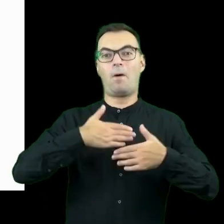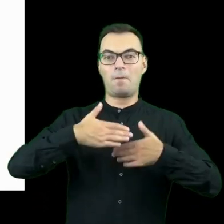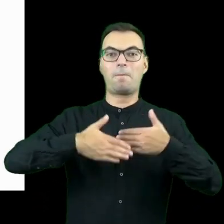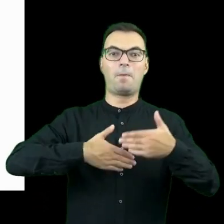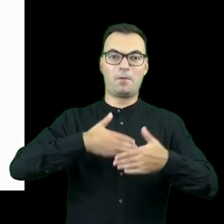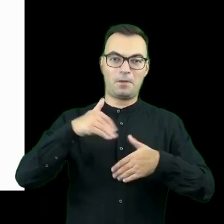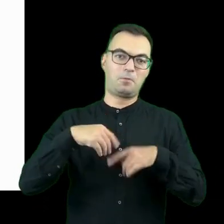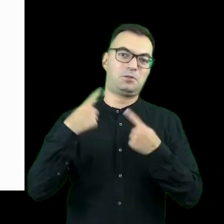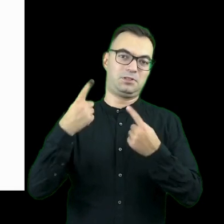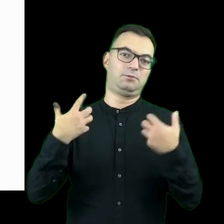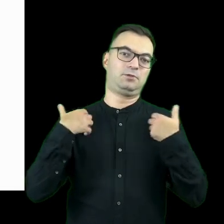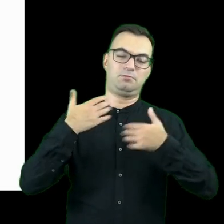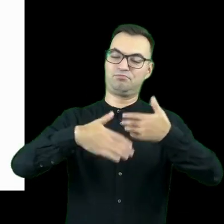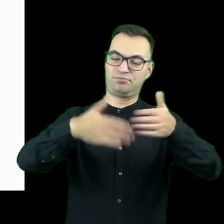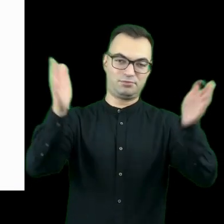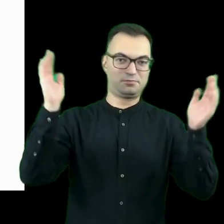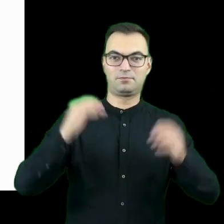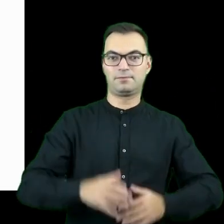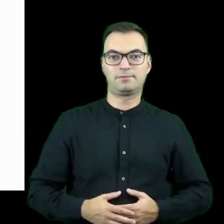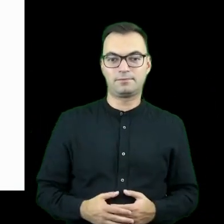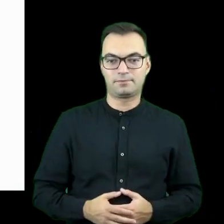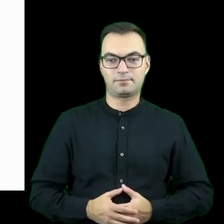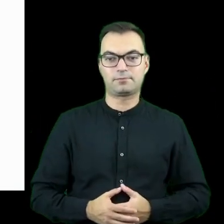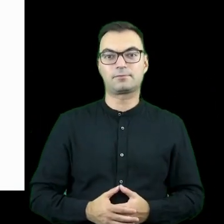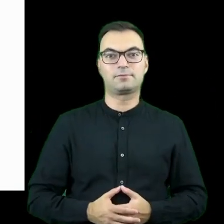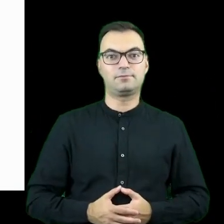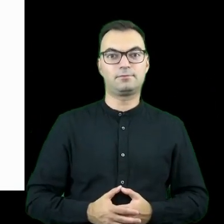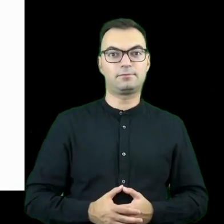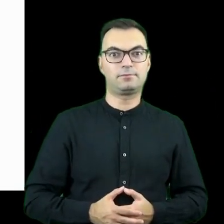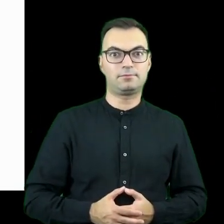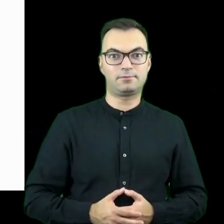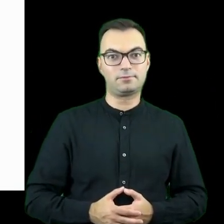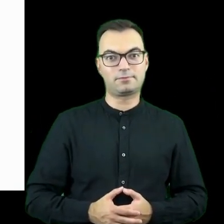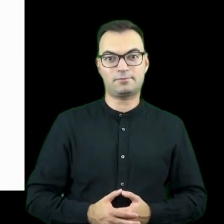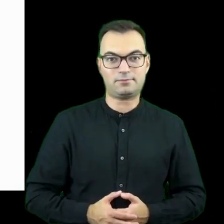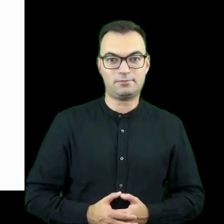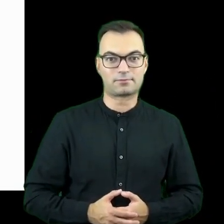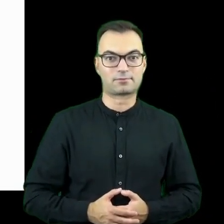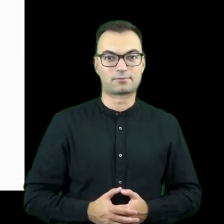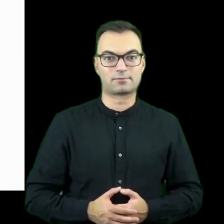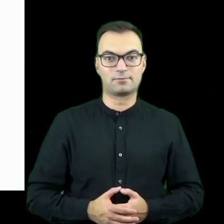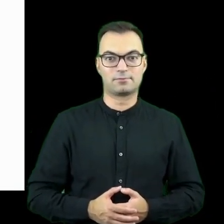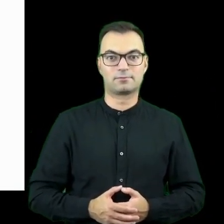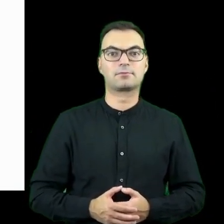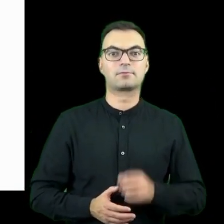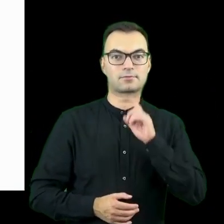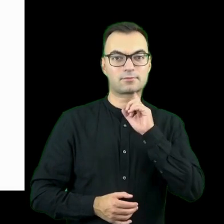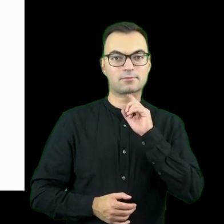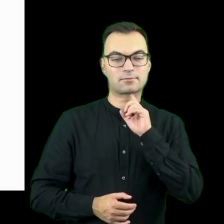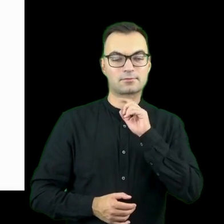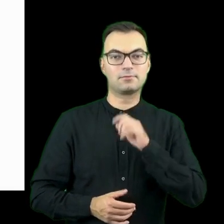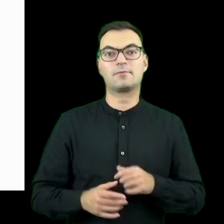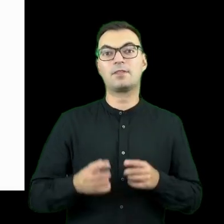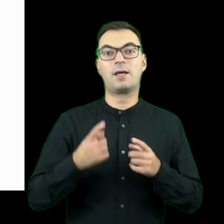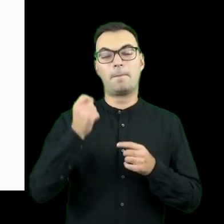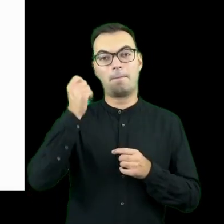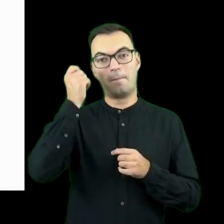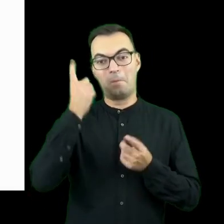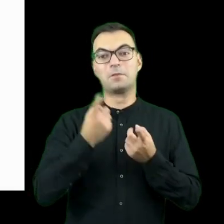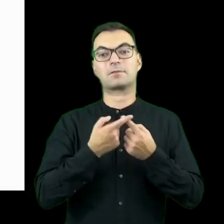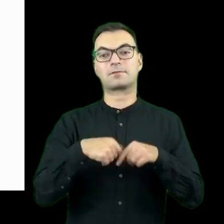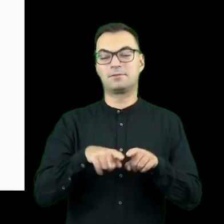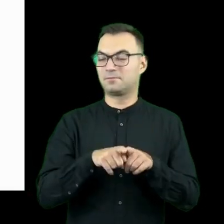umożliwiania normalnego funkcjonowania na rynku pracy. Ten pomysł zrealizowali, powiedzmy